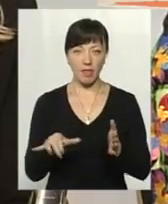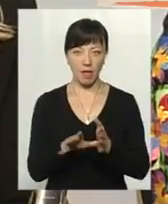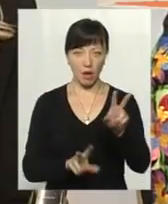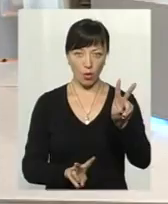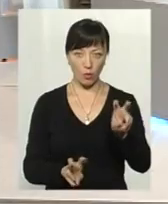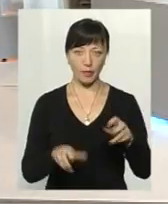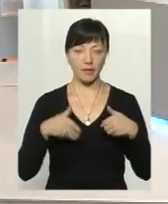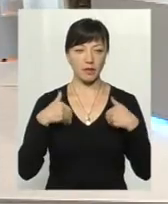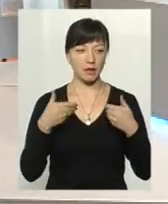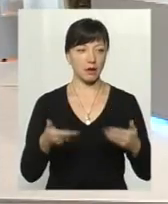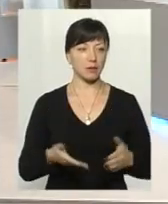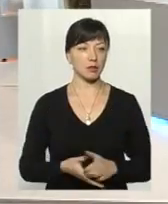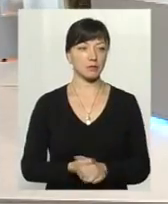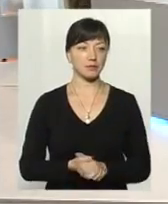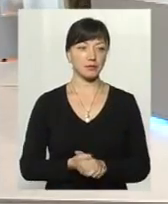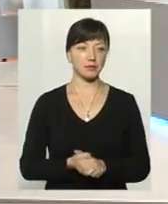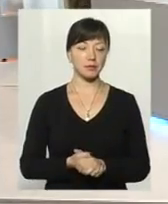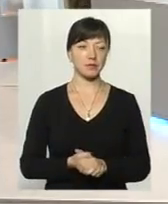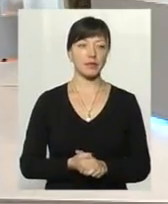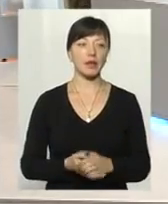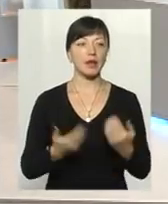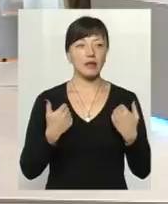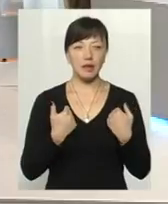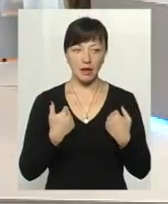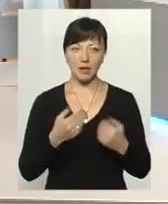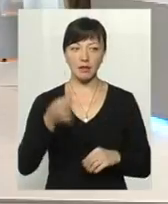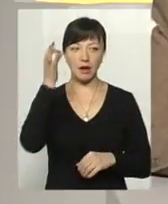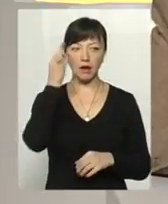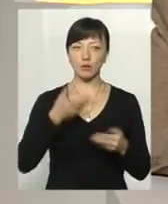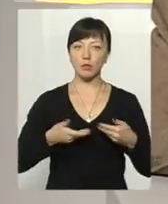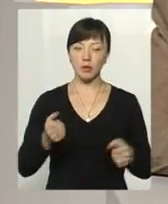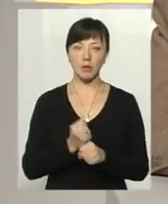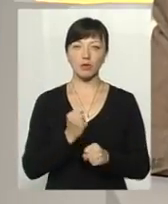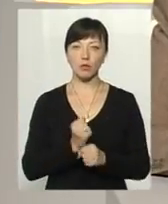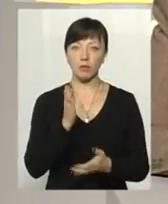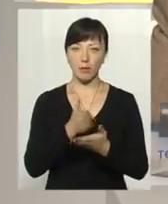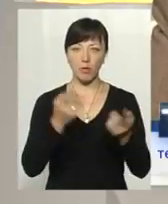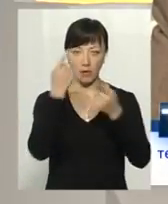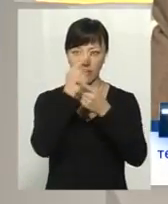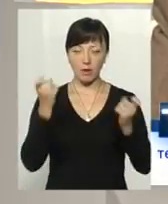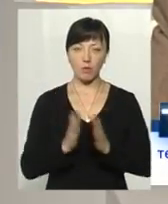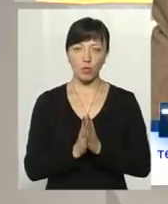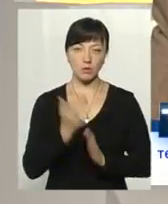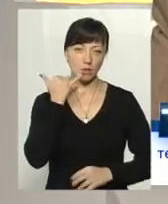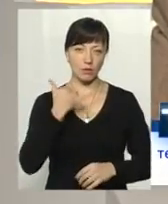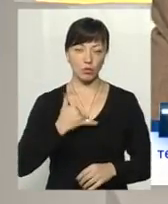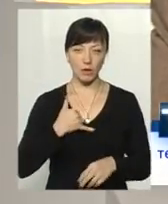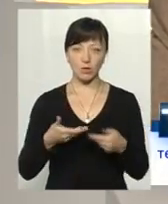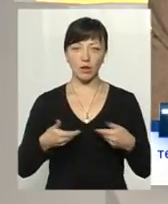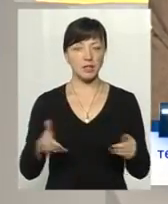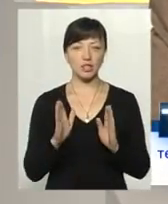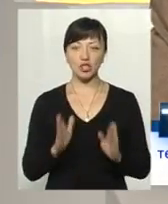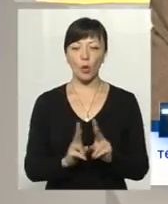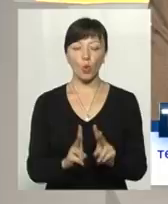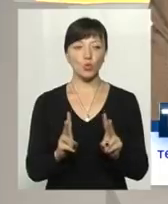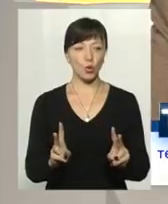Вітаємо. Я нагадую нашим телеглядачам, що ми працюємо у прямому ефірі. І просимо телефонувати до нас не лише